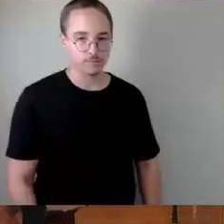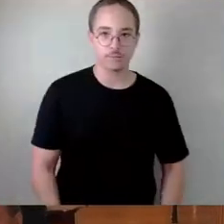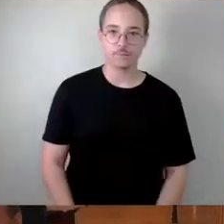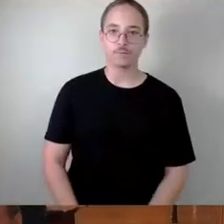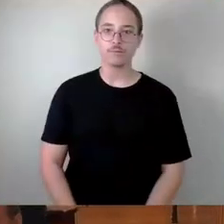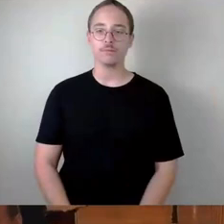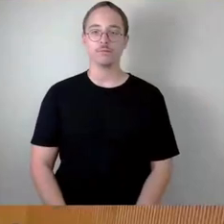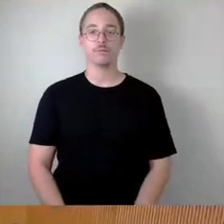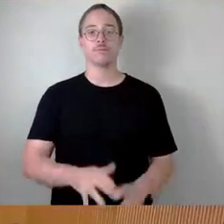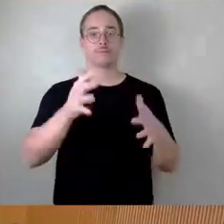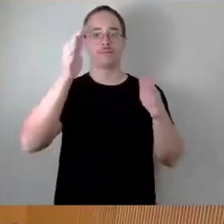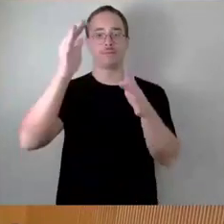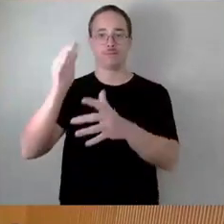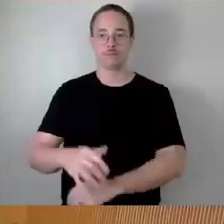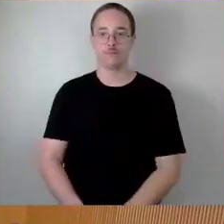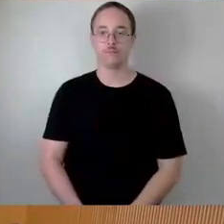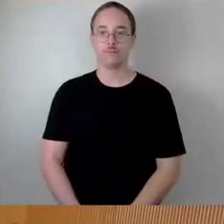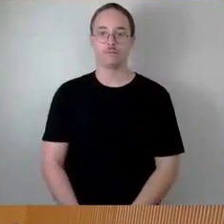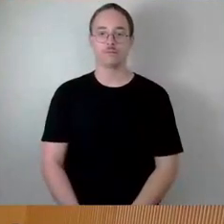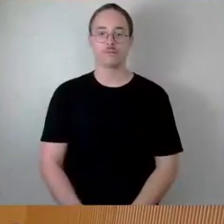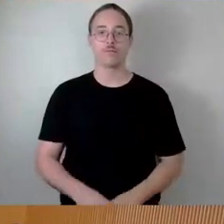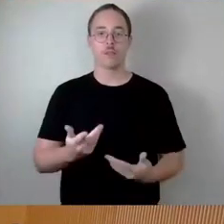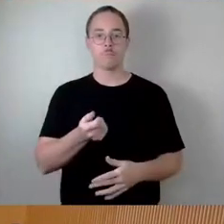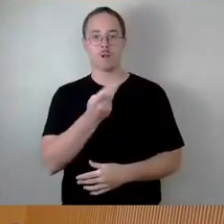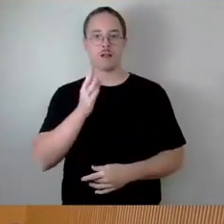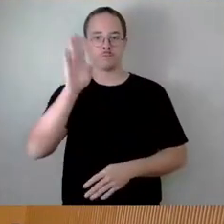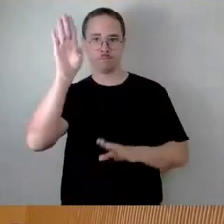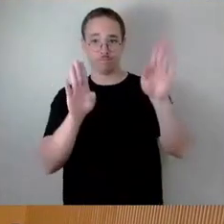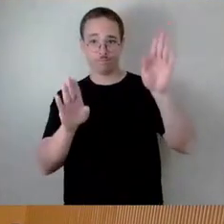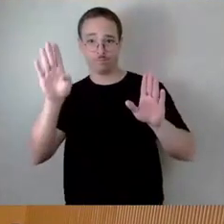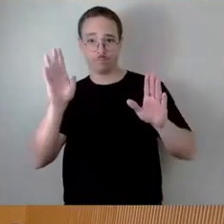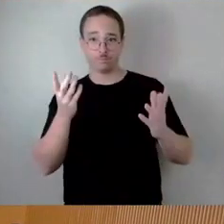So, es gibt weitere Wortmeldungen. Herr Engel und dann Herr Lurek.